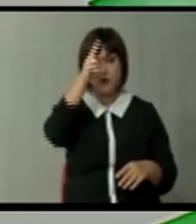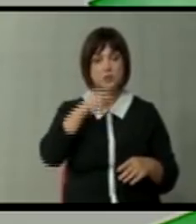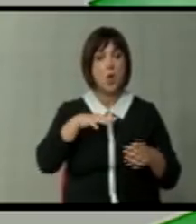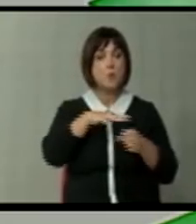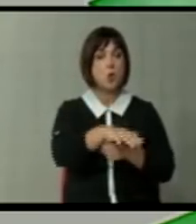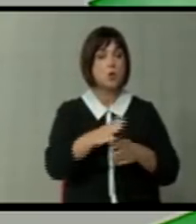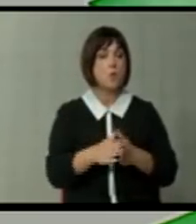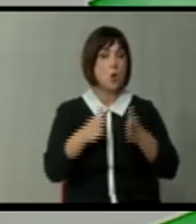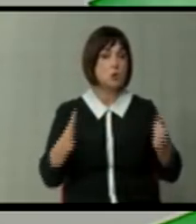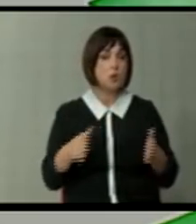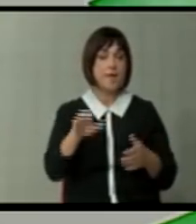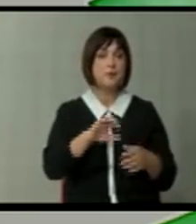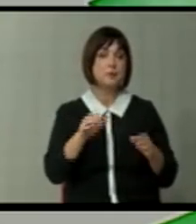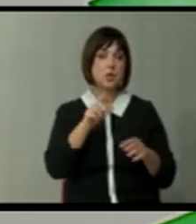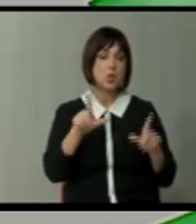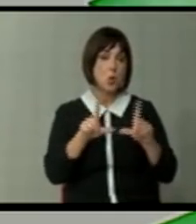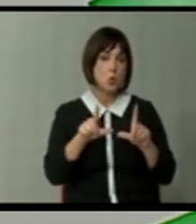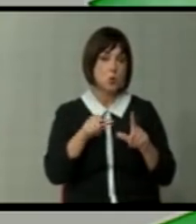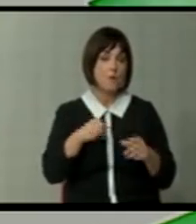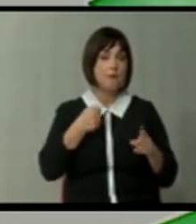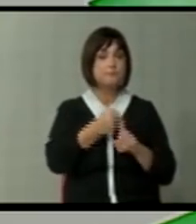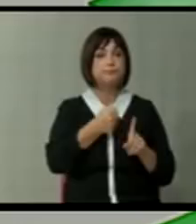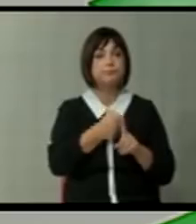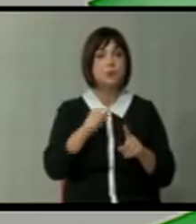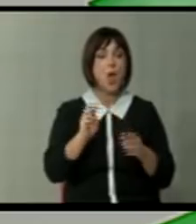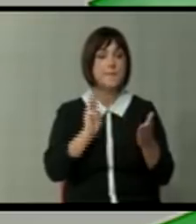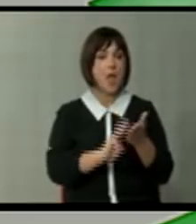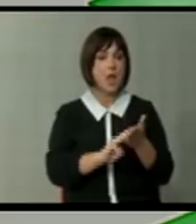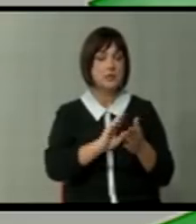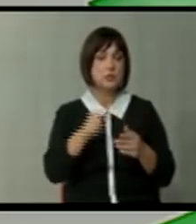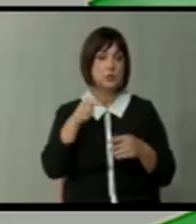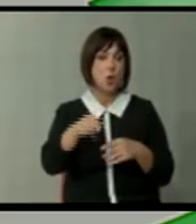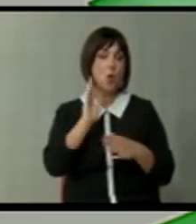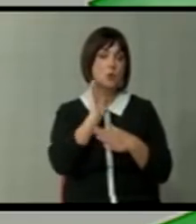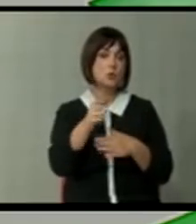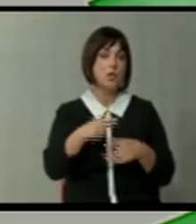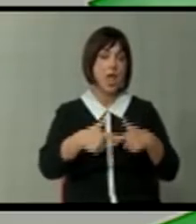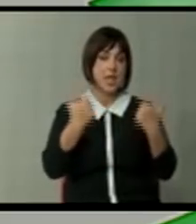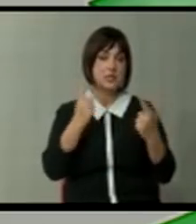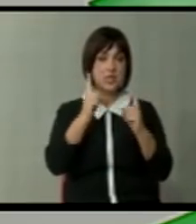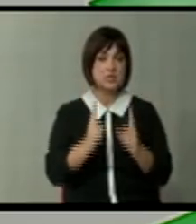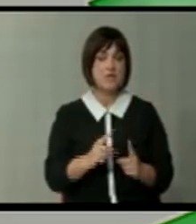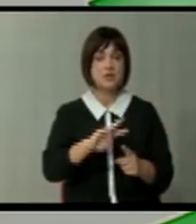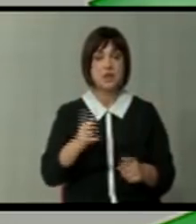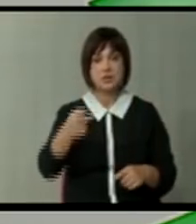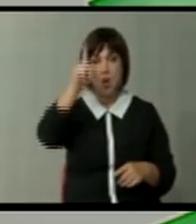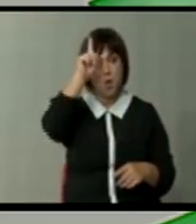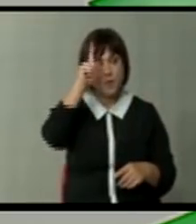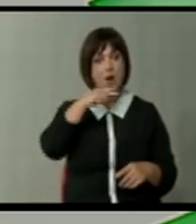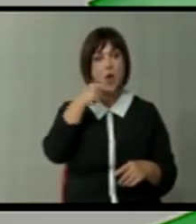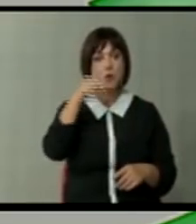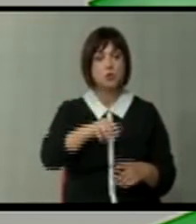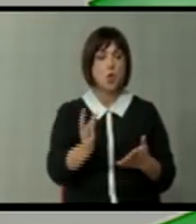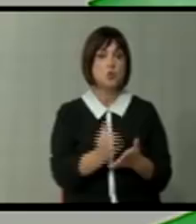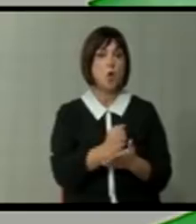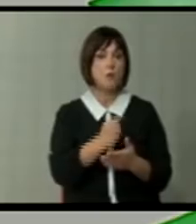против проширувањето на Европската Унија. Тој е своевиден притисок на Макроните, затоа не излегуваат се уште со јасен став, за разлику од Берлин, откаде што